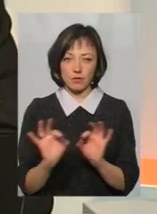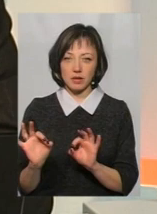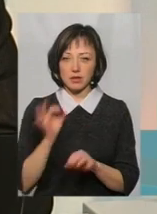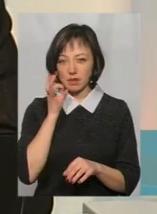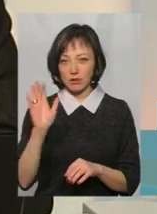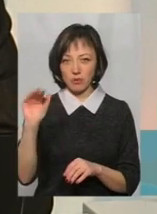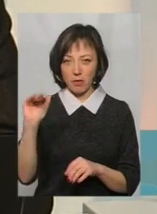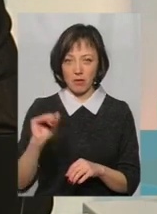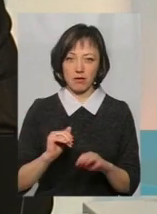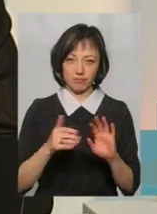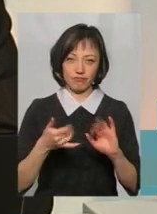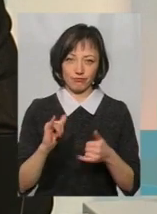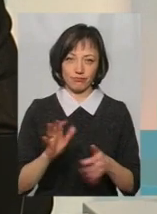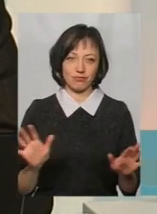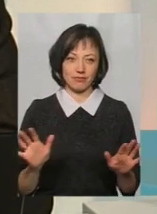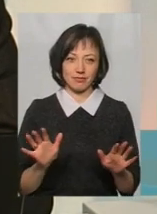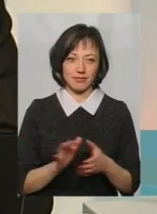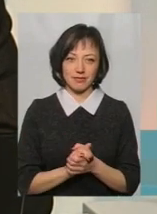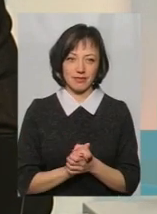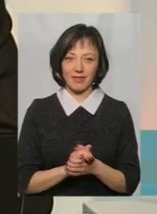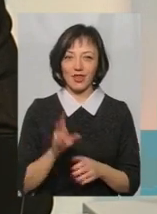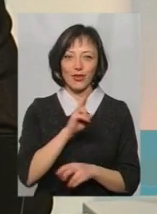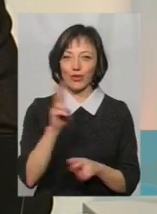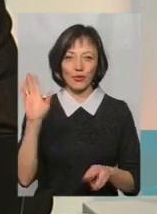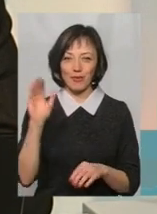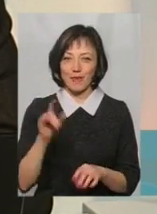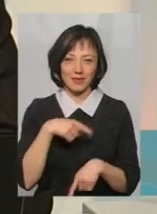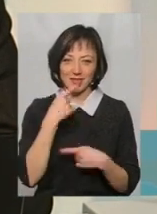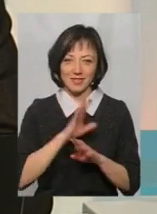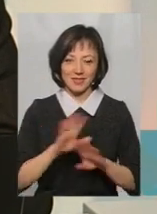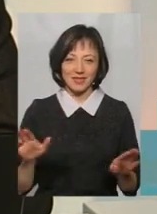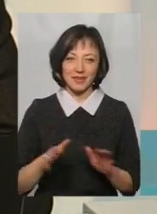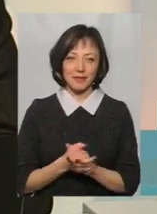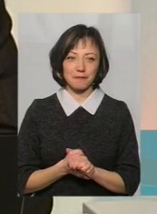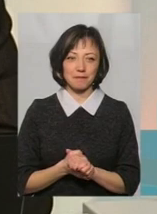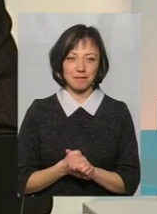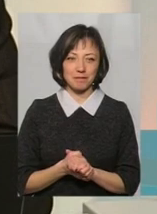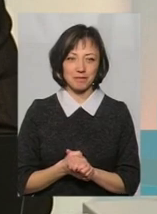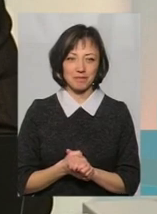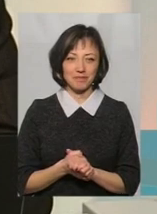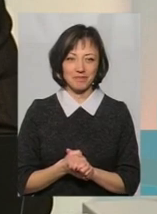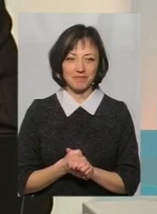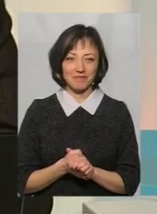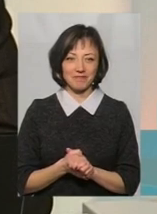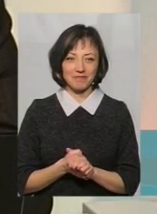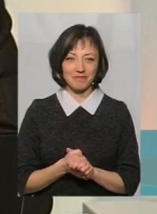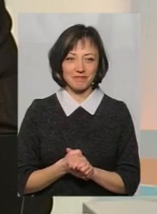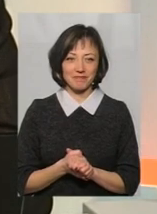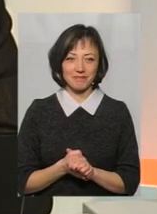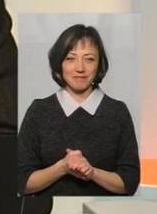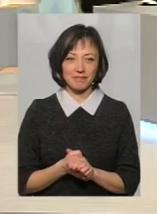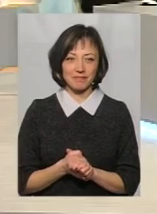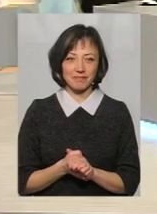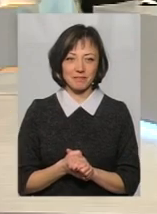сказали, до побачення? Ніхто даже до побачення не сказали. слава Богу, даже до побачення не сказали. Ну,